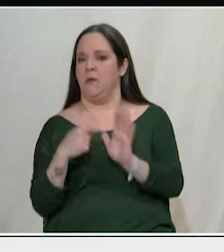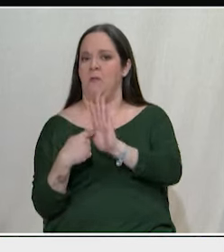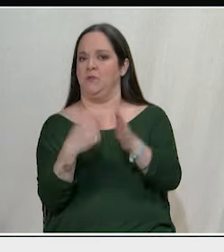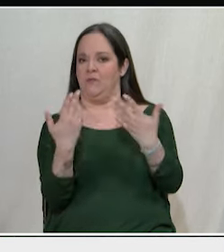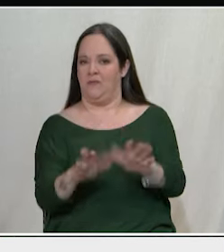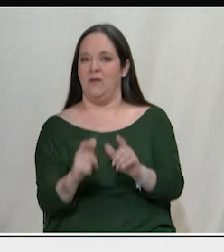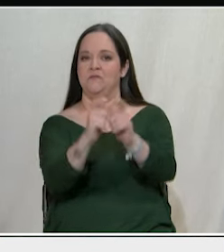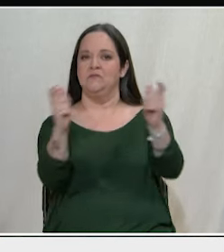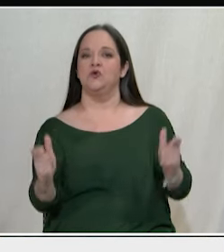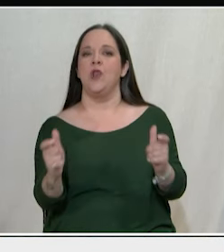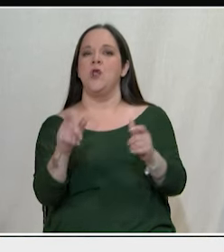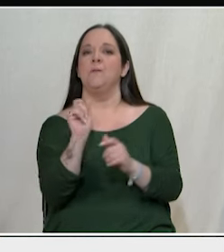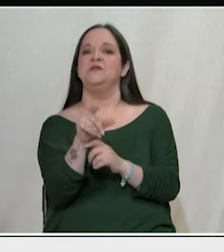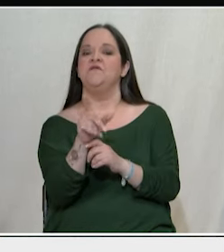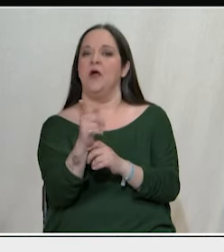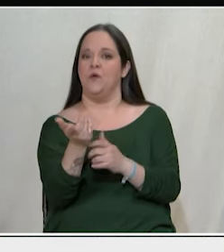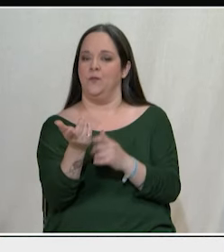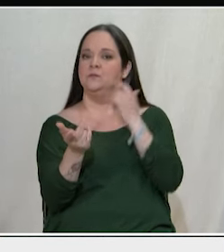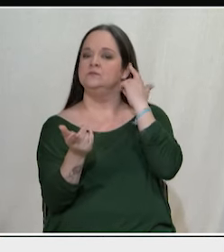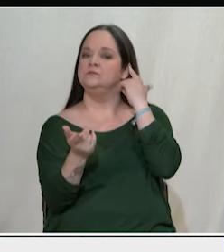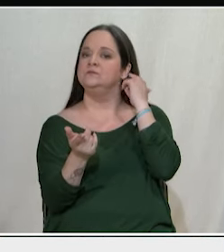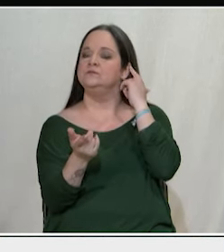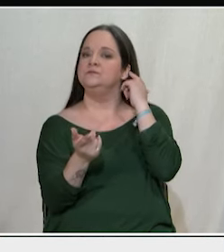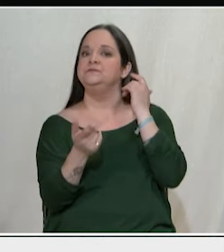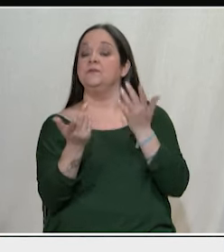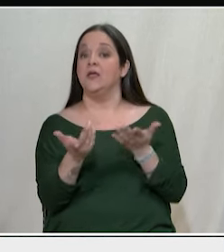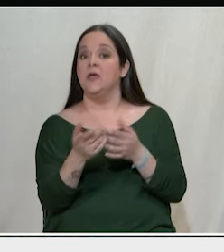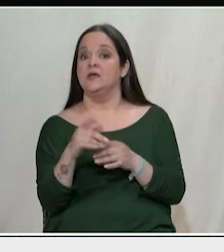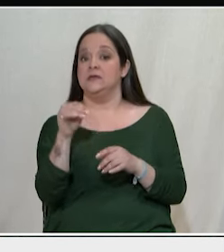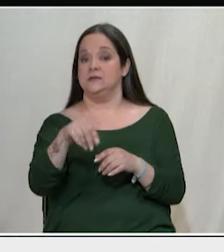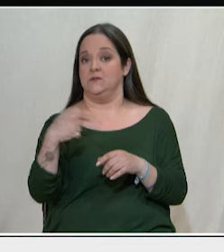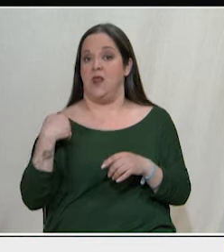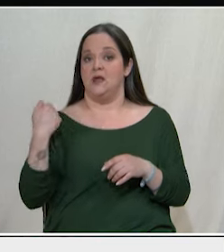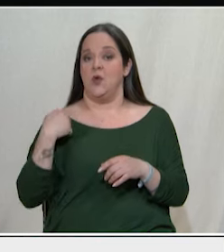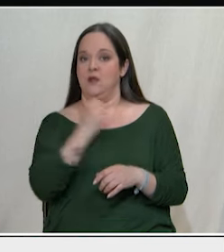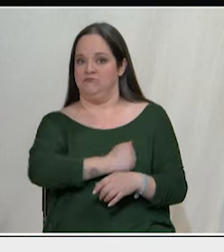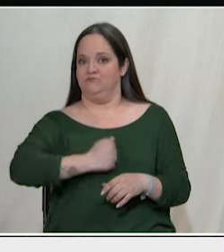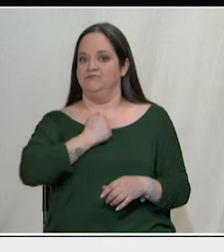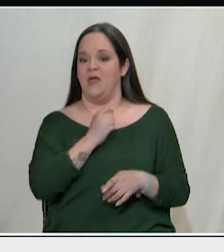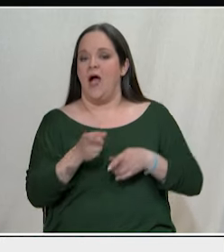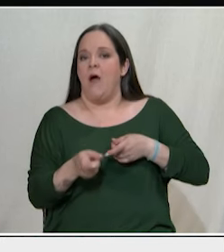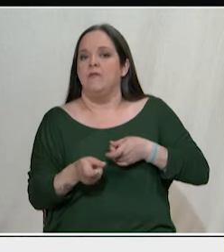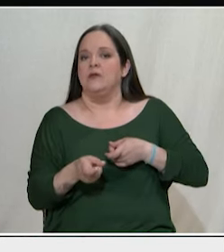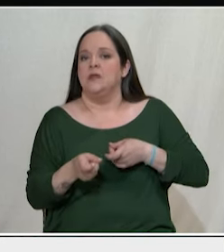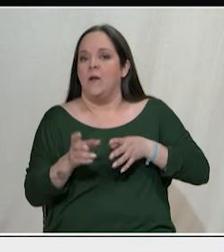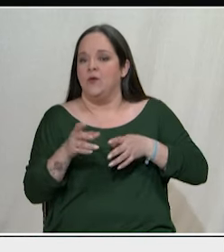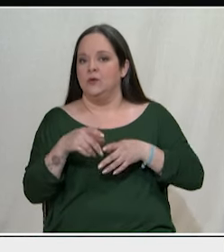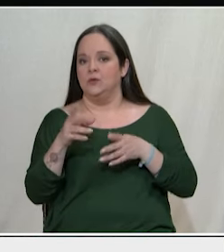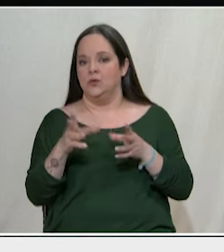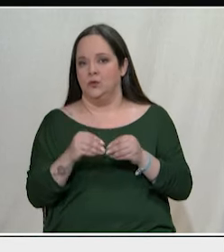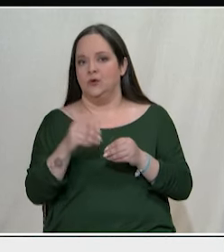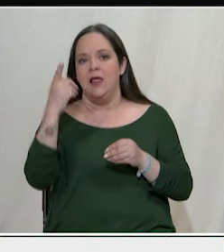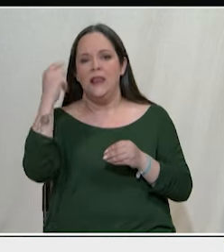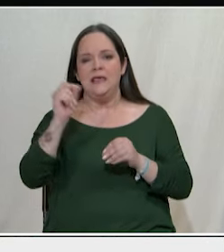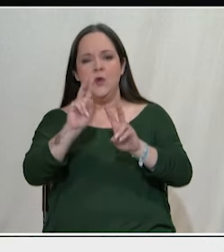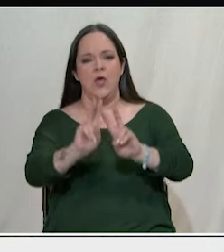ή ότι η νεολαία σήμερα δυστυχώς απειλείται από μία εξεταστική σφαγή στο λεγόμενο